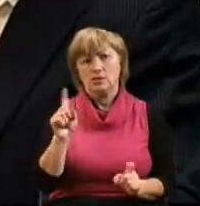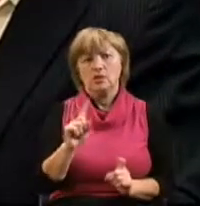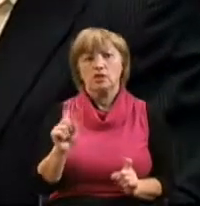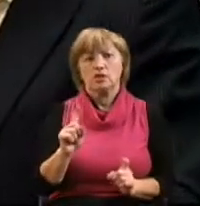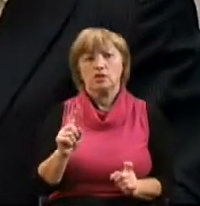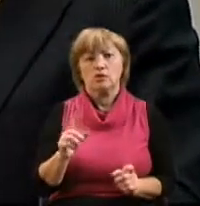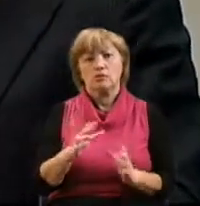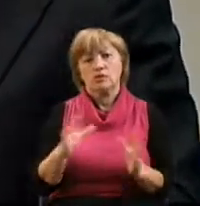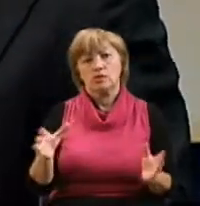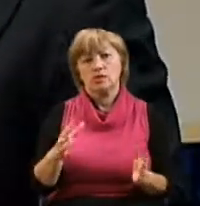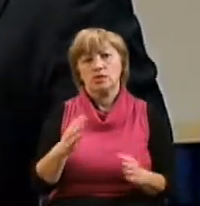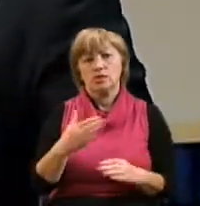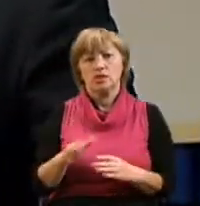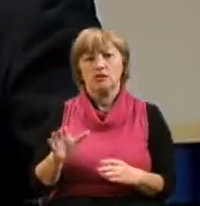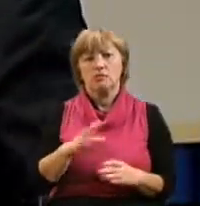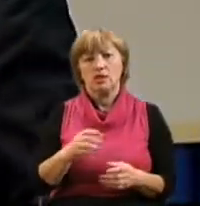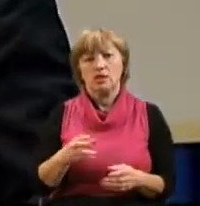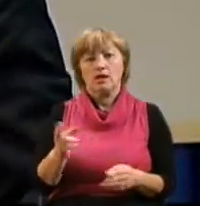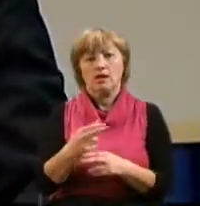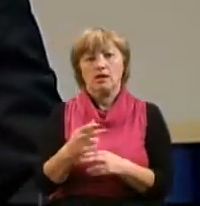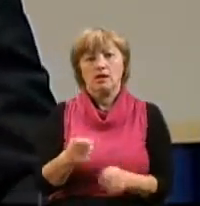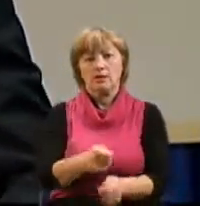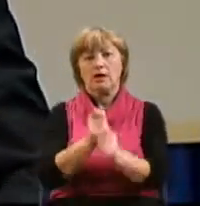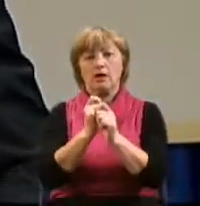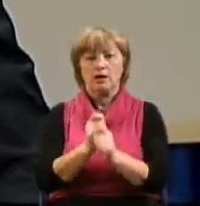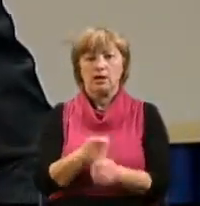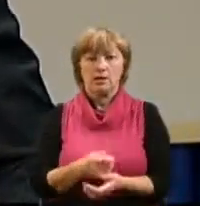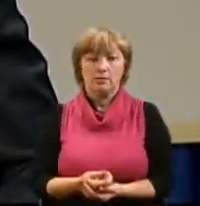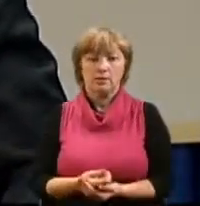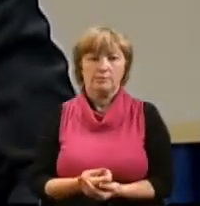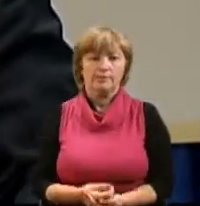большинство из них были рыбаками. Например,